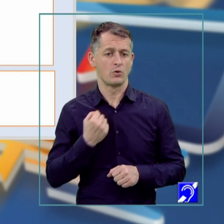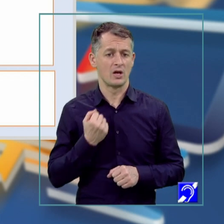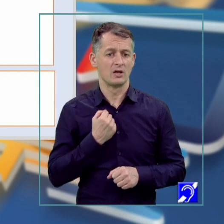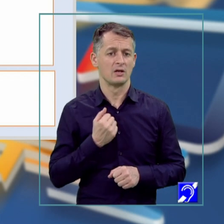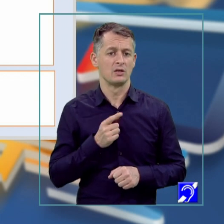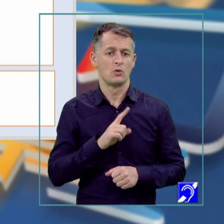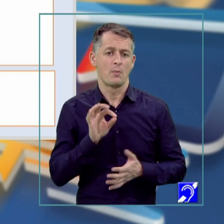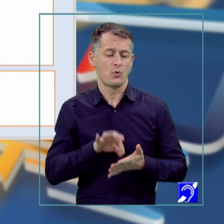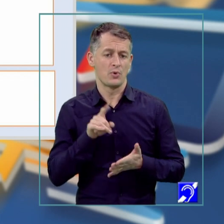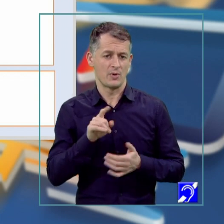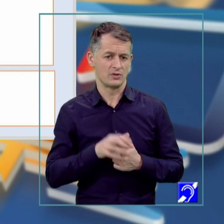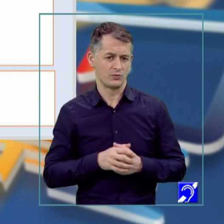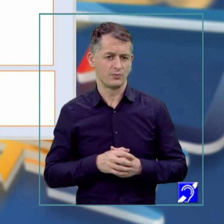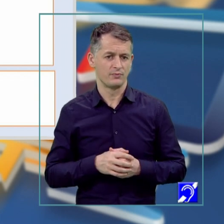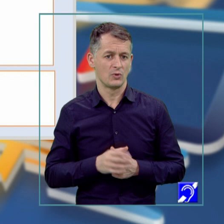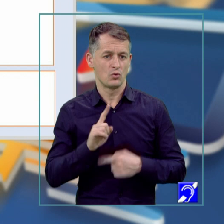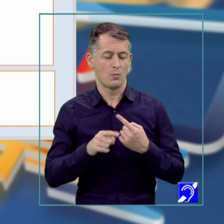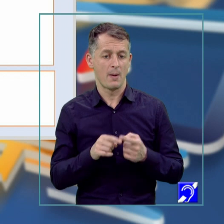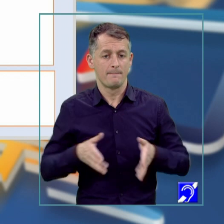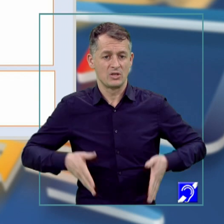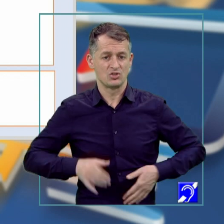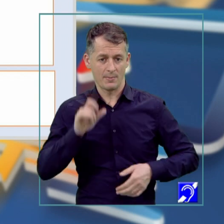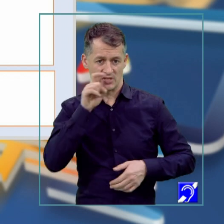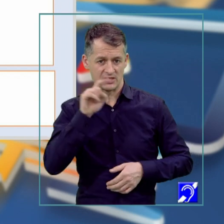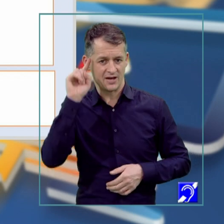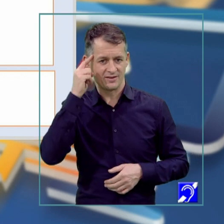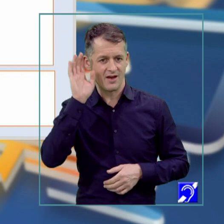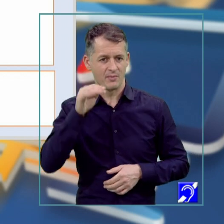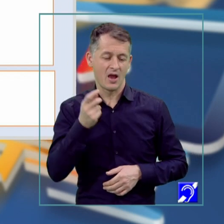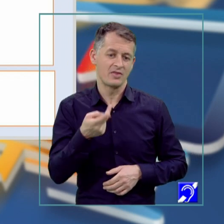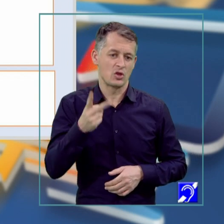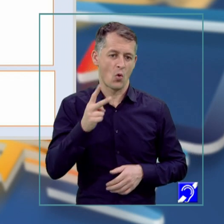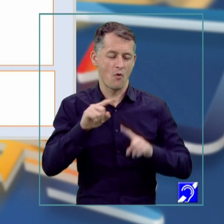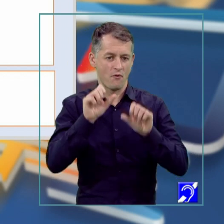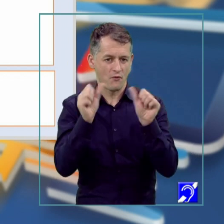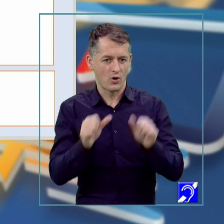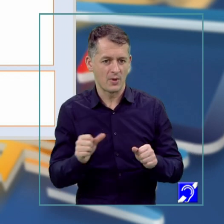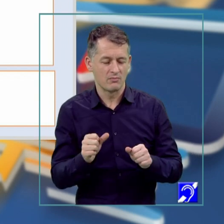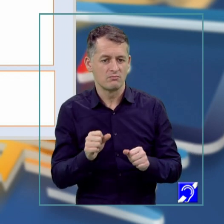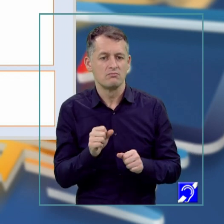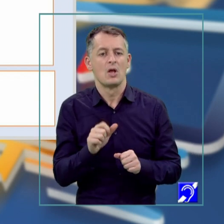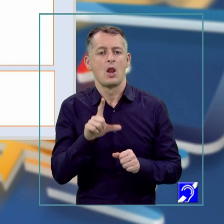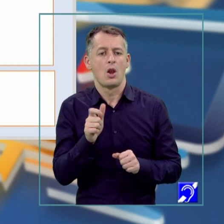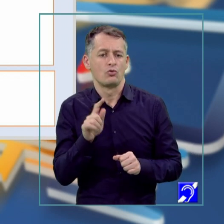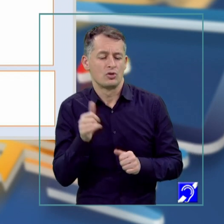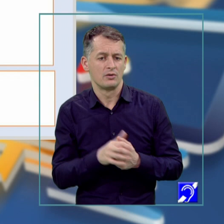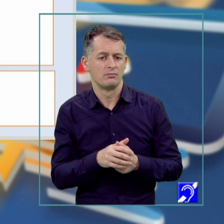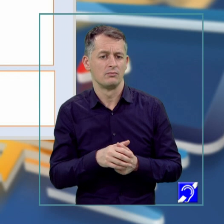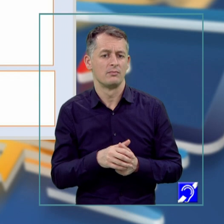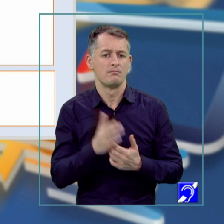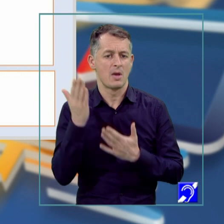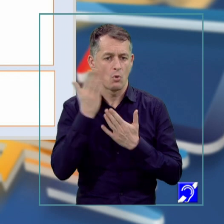După prezența și absența gândirii, avem alte două forme de memorare. Memorarea logică, care sigur presupune